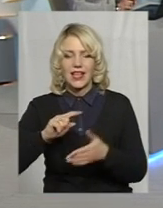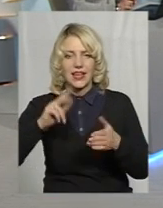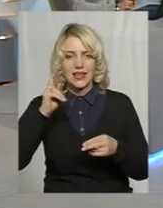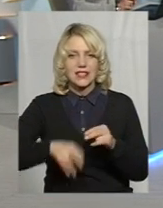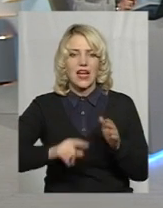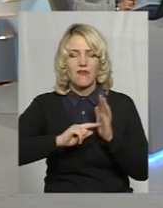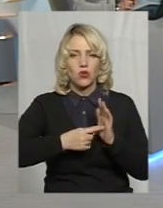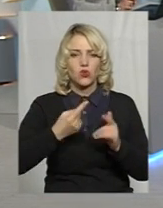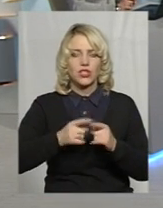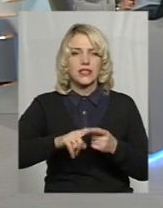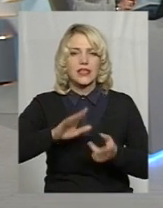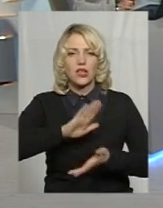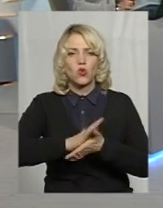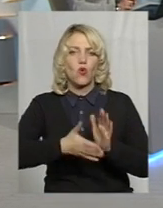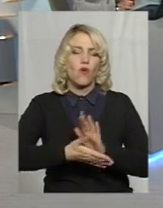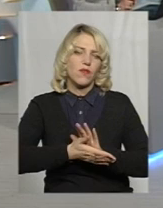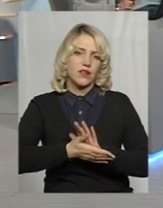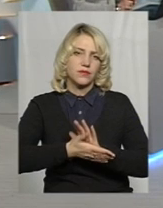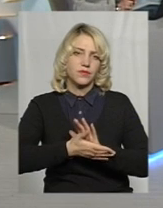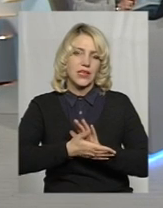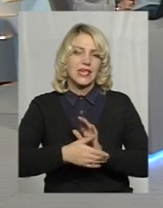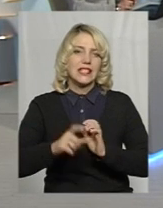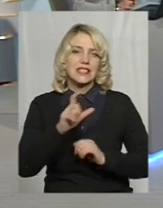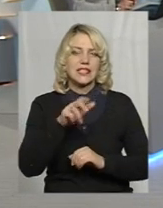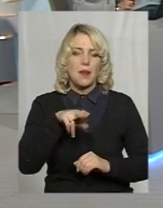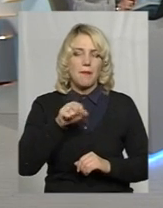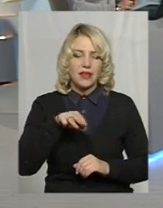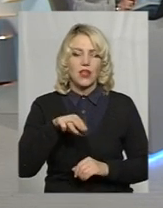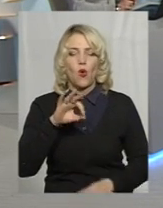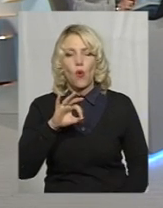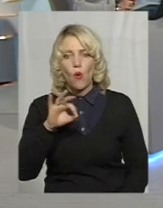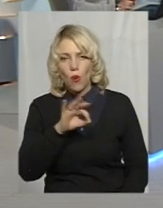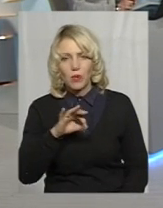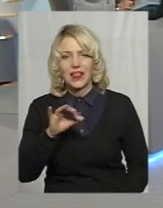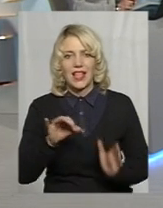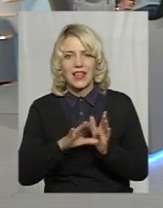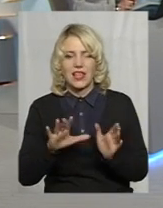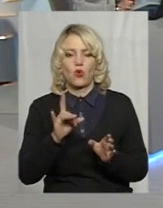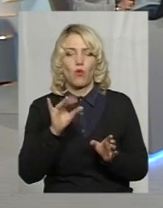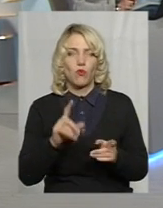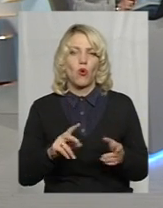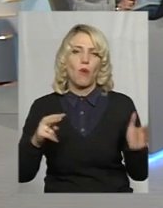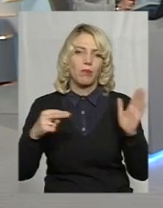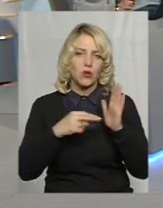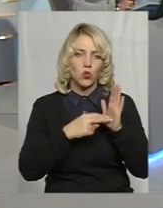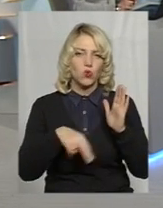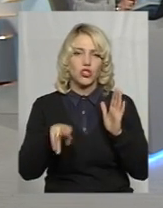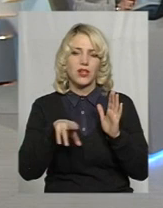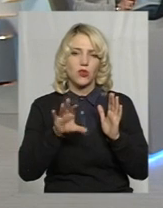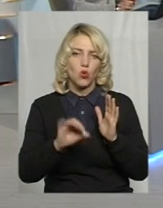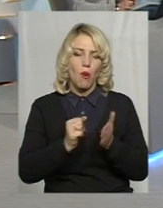укладення безпосередньо договору з ПАТО «Воленерго» про підключення до мережі.